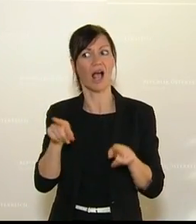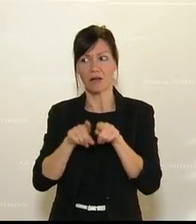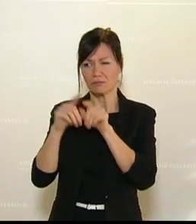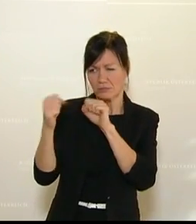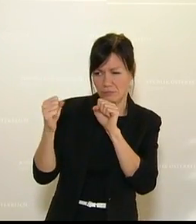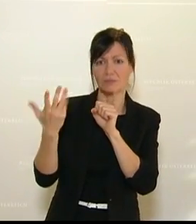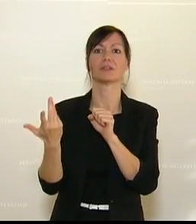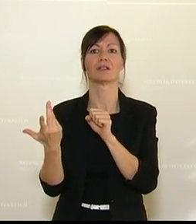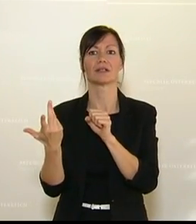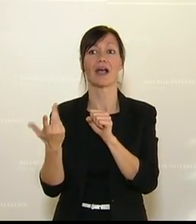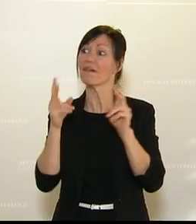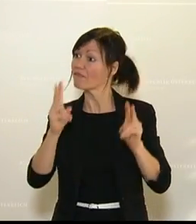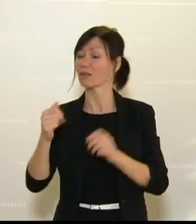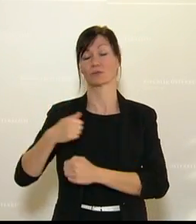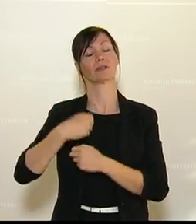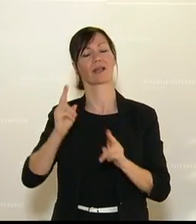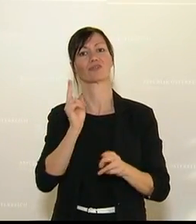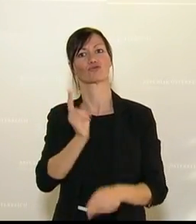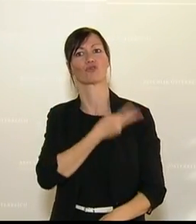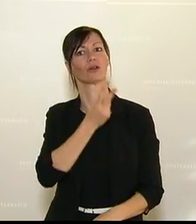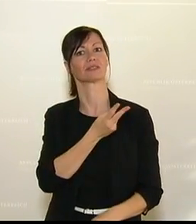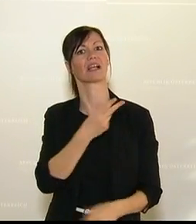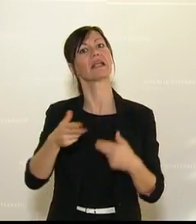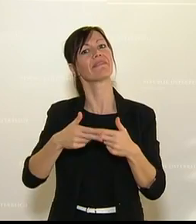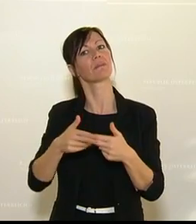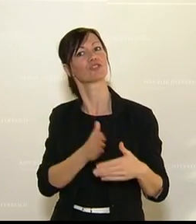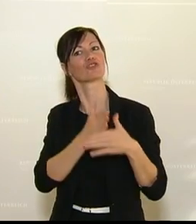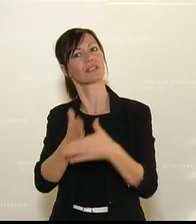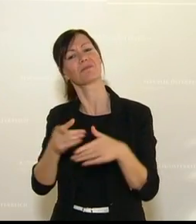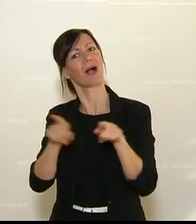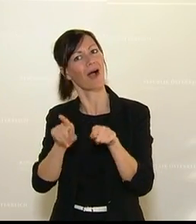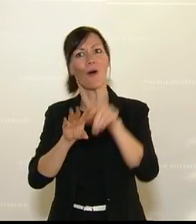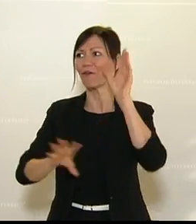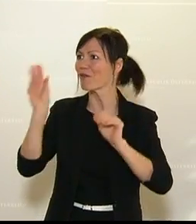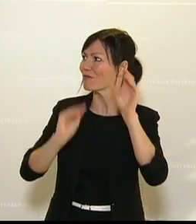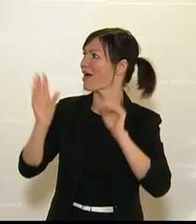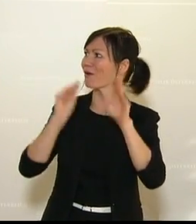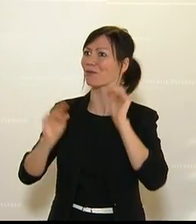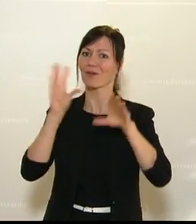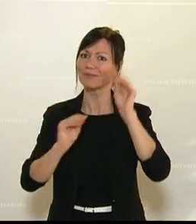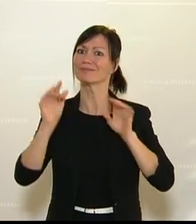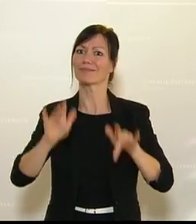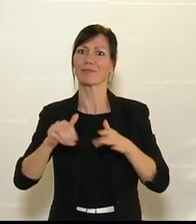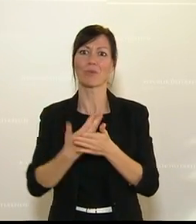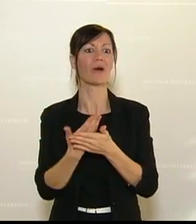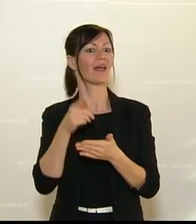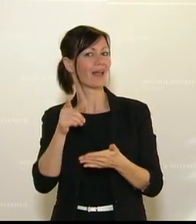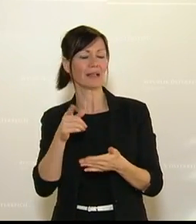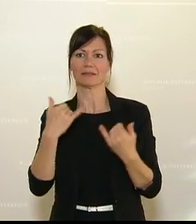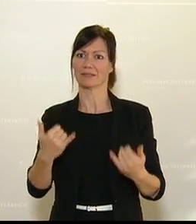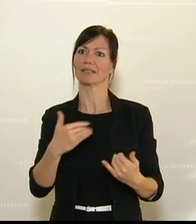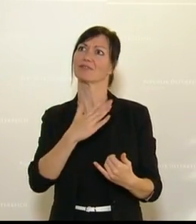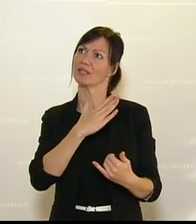der Nachbarschaftshilfe hier so wichtige erste Erfahrungen auch gesammelt haben, die uns jetzt alle zugutekommen. Vielen, vielen Dank